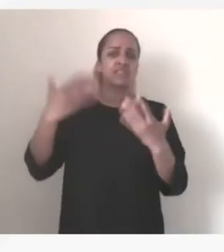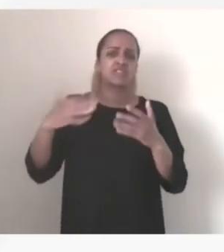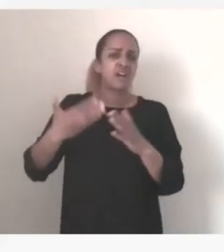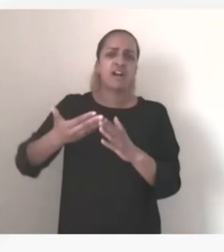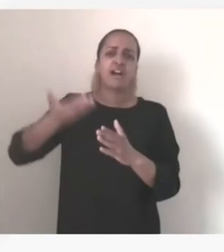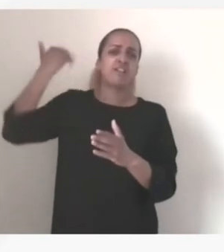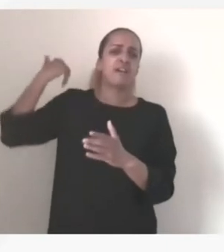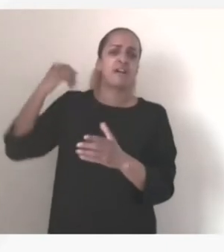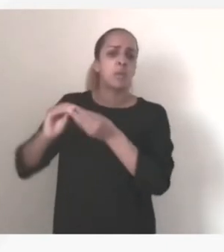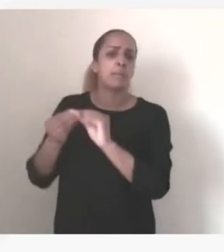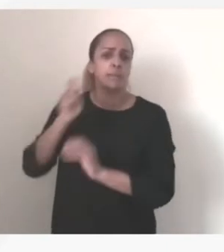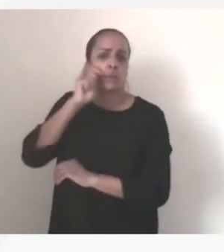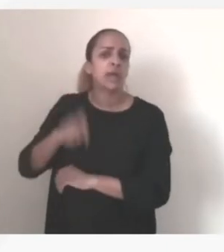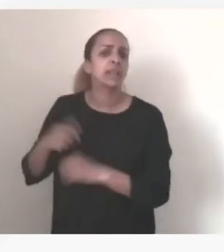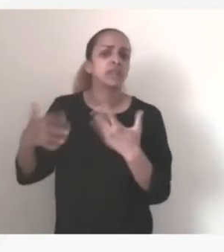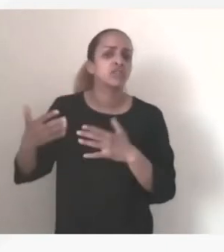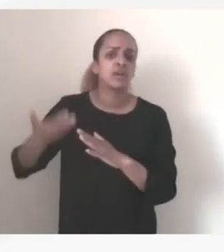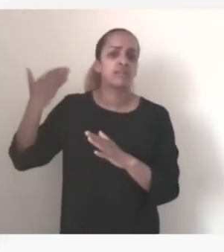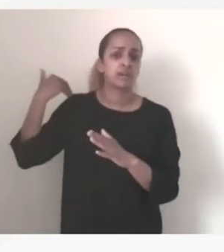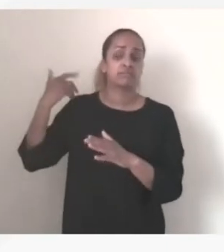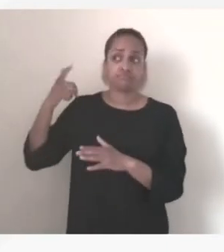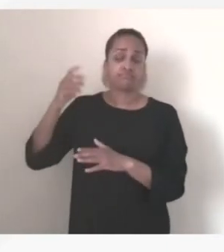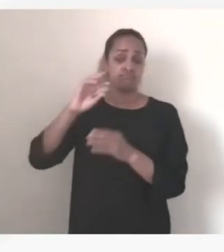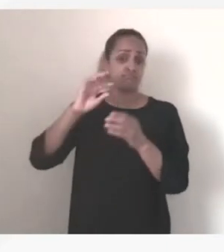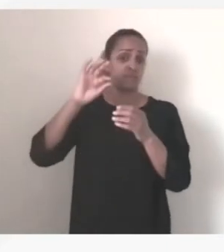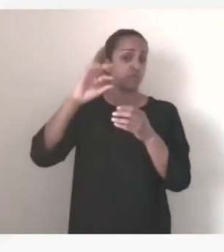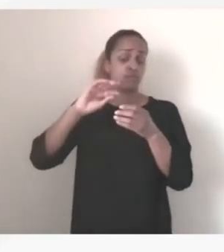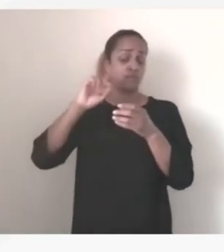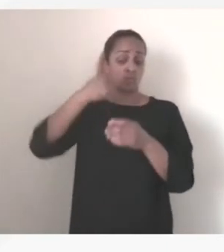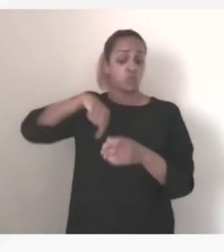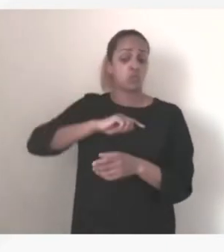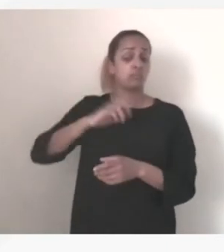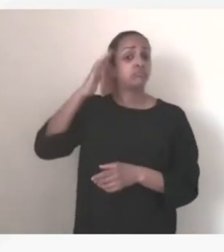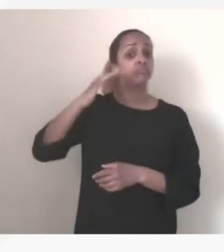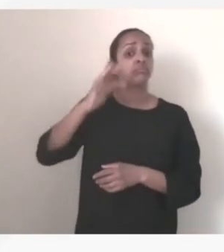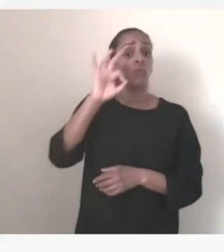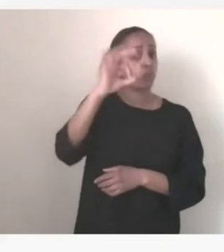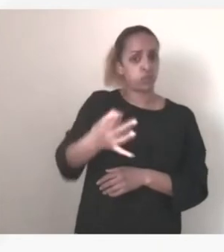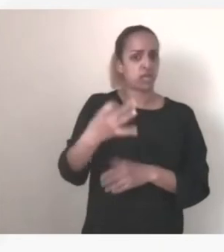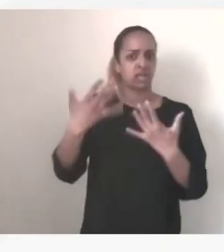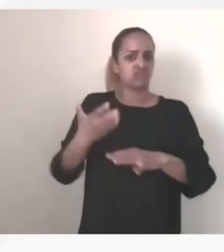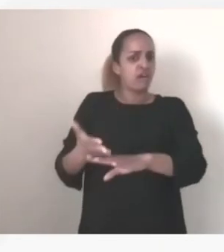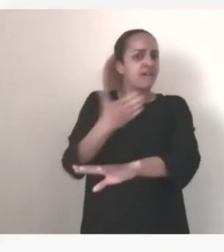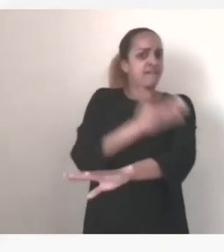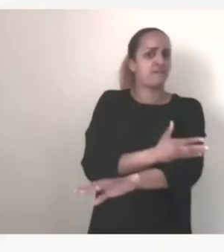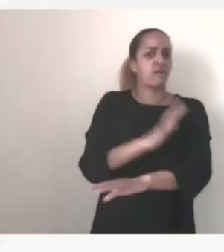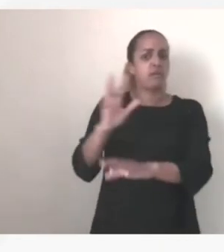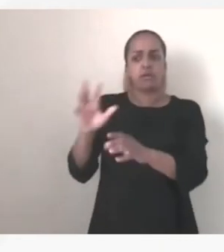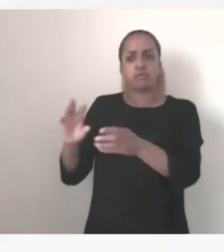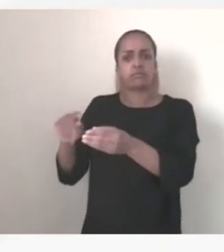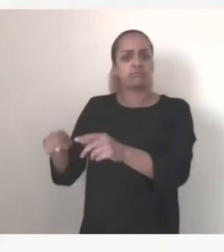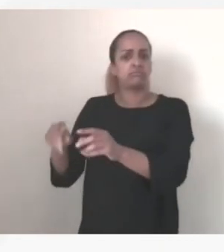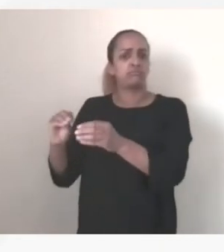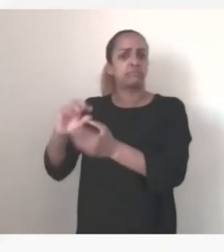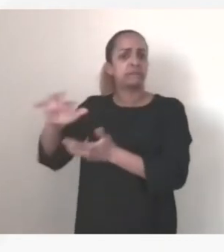devient d'autant plus prégnante. Premier élément. Donc nous avons abordé cette question-là, mais plutôt sous cet angle-là. Deuxièmement, s'agissant